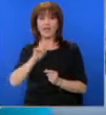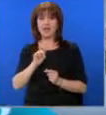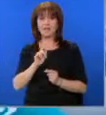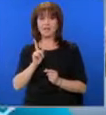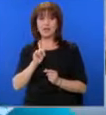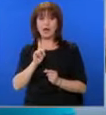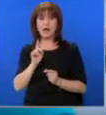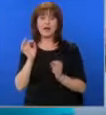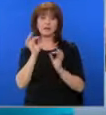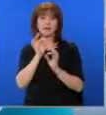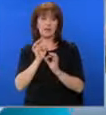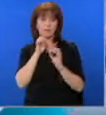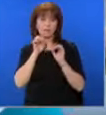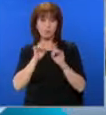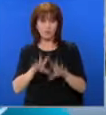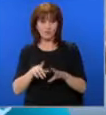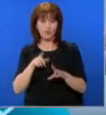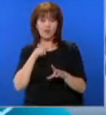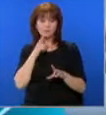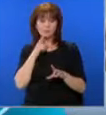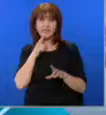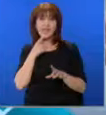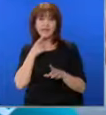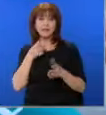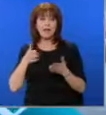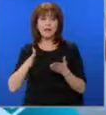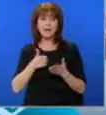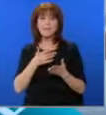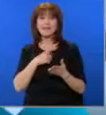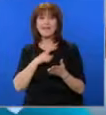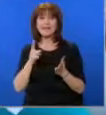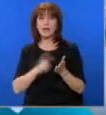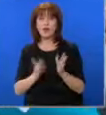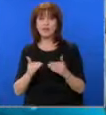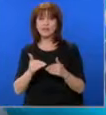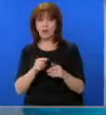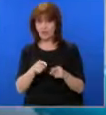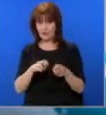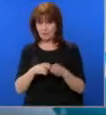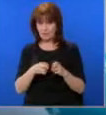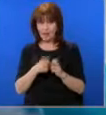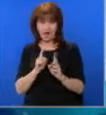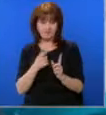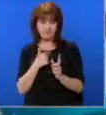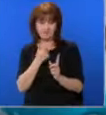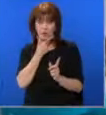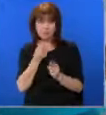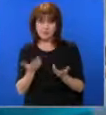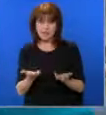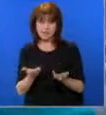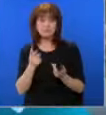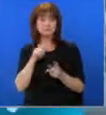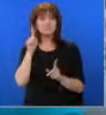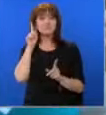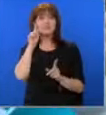позволя да върви контрабанда. Ако това е проблема на държавата, да го заявят. Не познавам Паскал, не